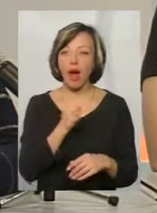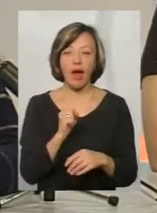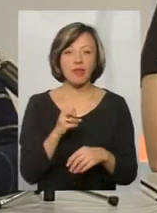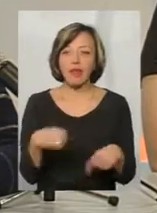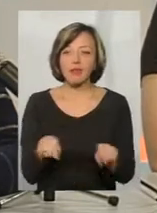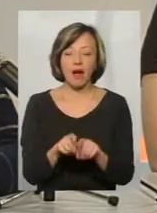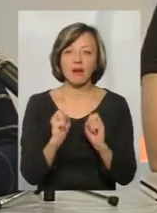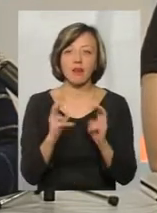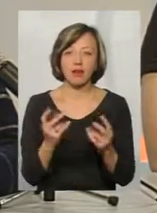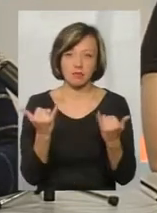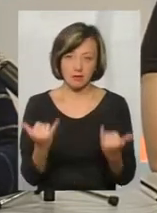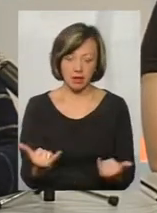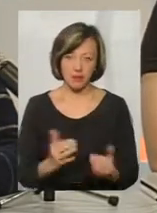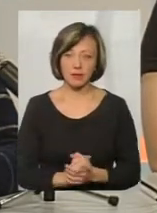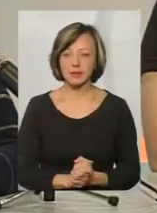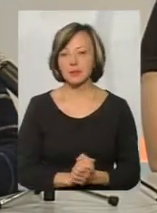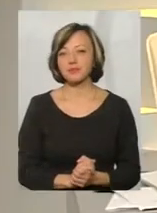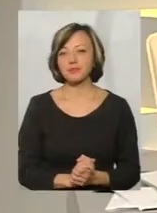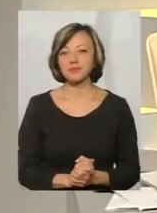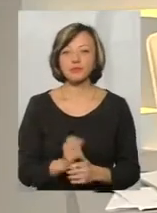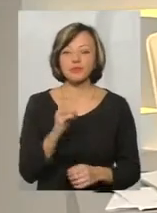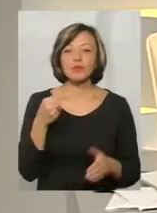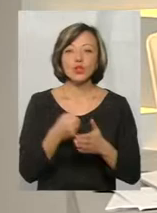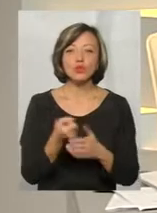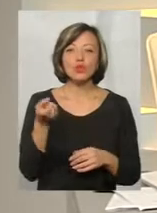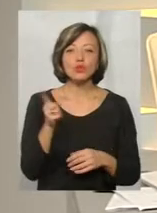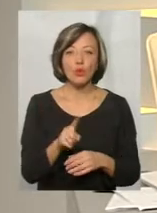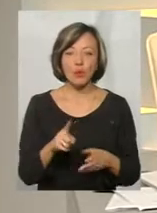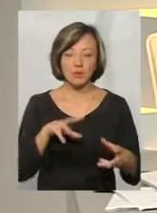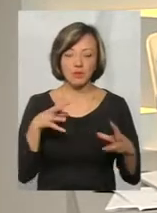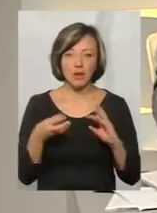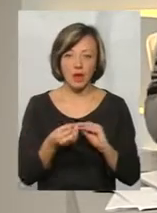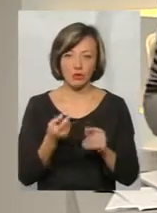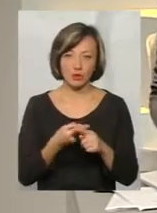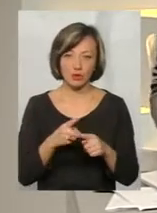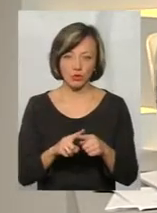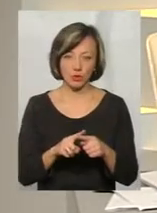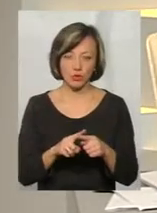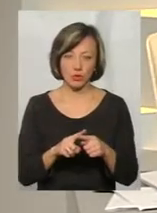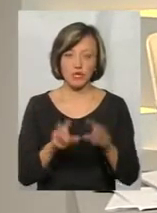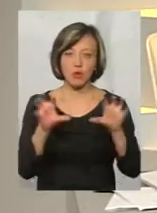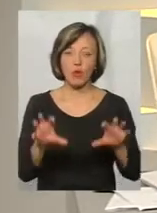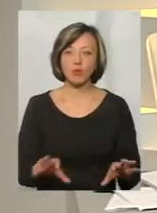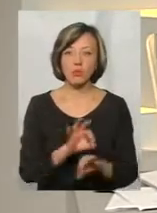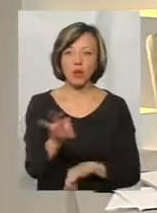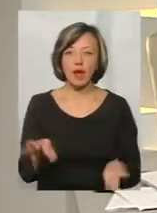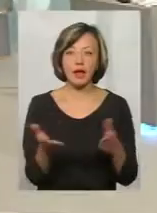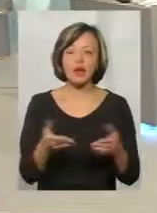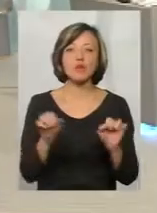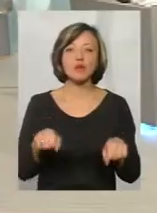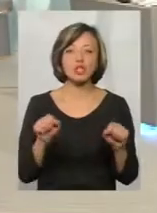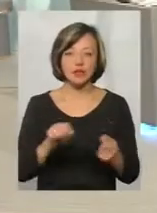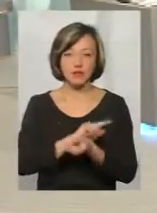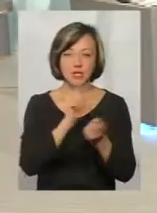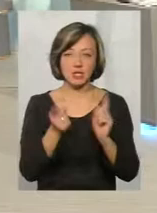як зараз. Власне, до чого ми маємо прийти наслідок цього законопроекту, який, можливо,